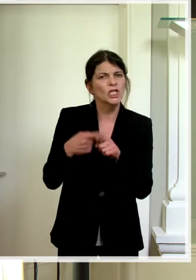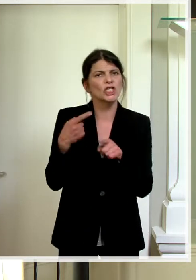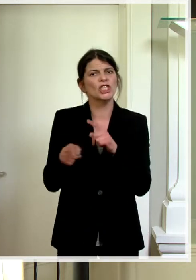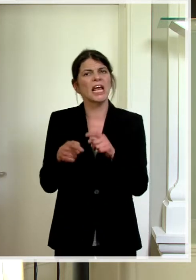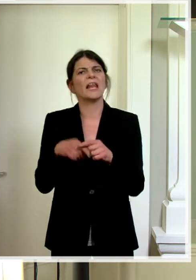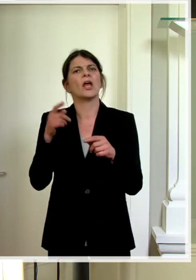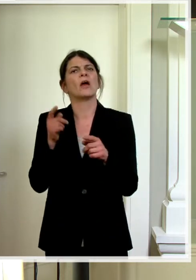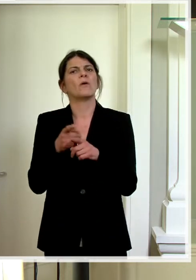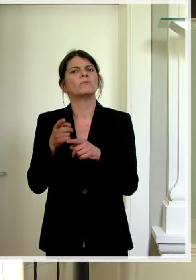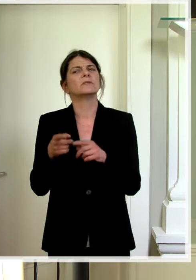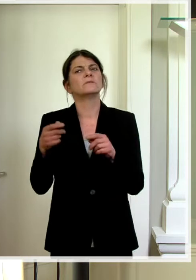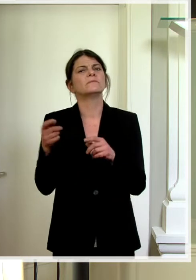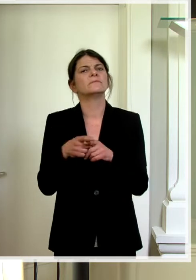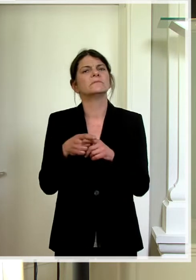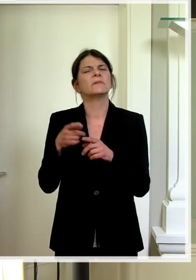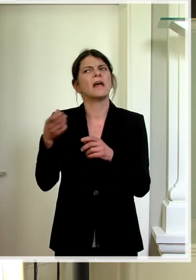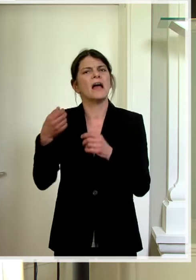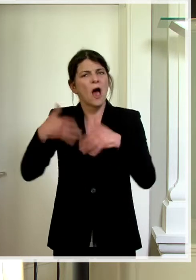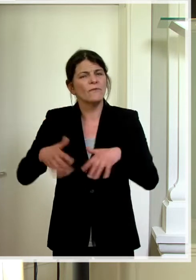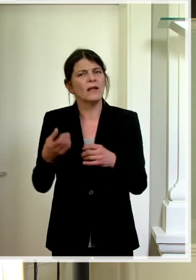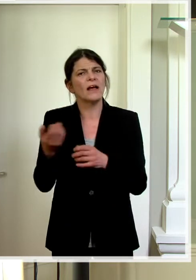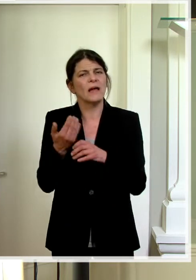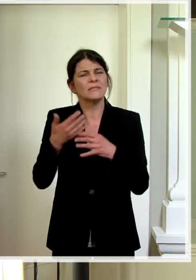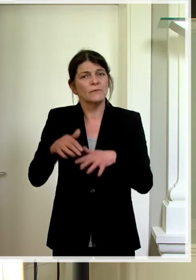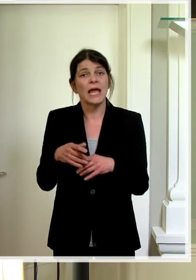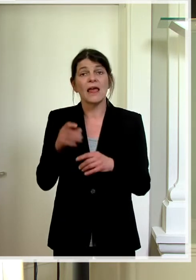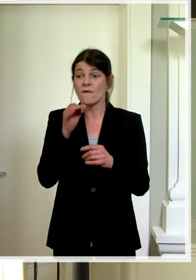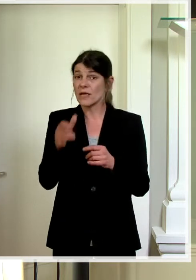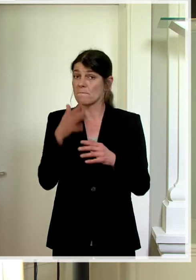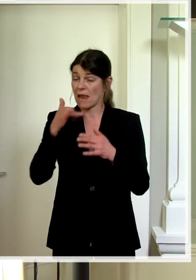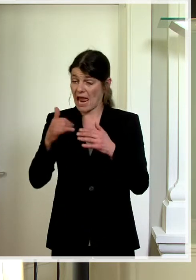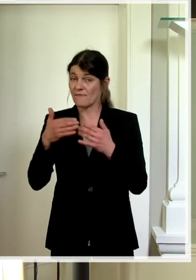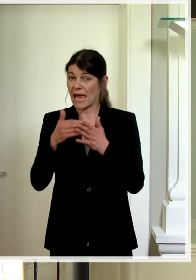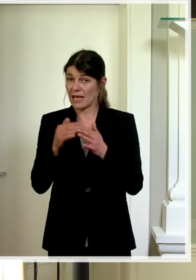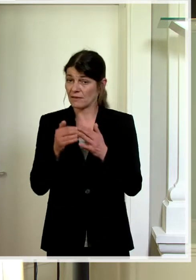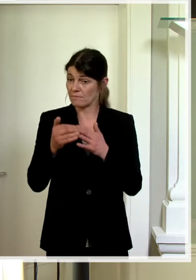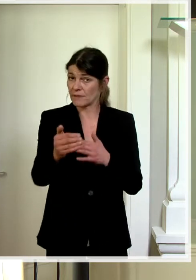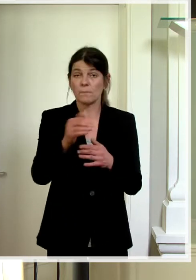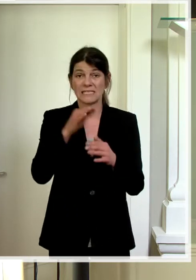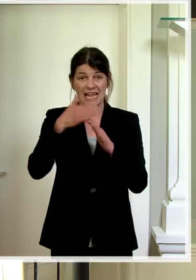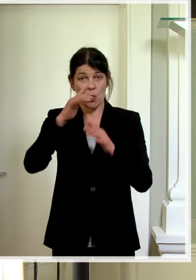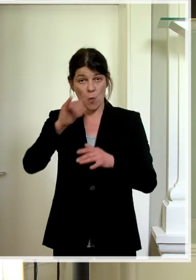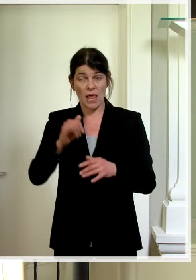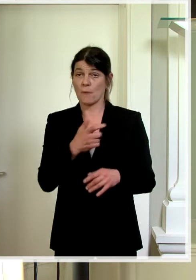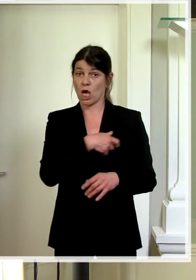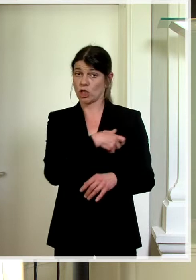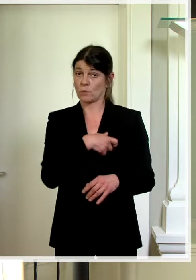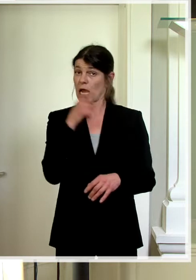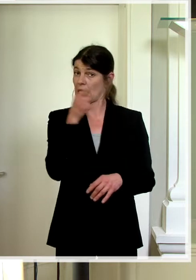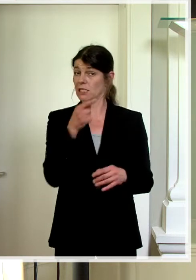über Ende Mai hinaus weiterlaufen oder über Juni hinauslaufen. In der Schweiz wurden